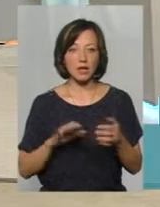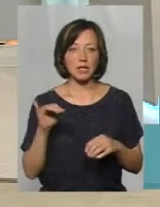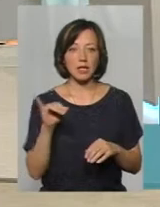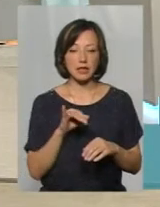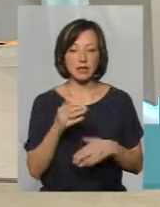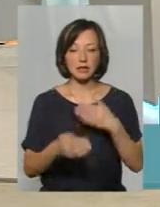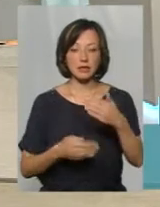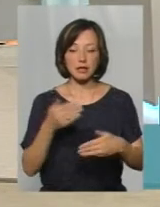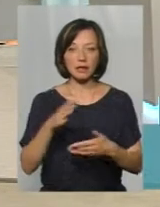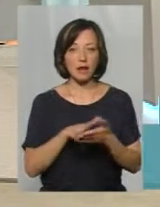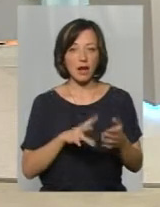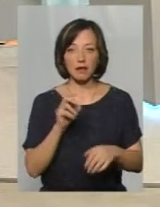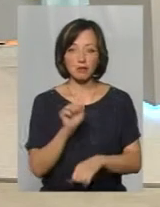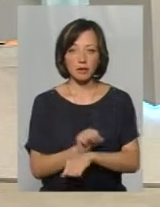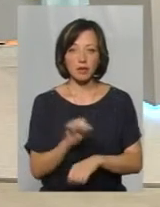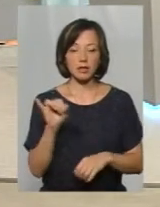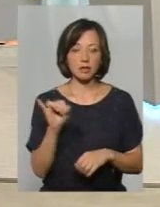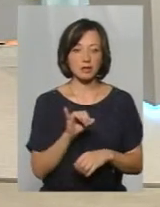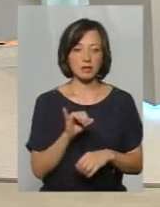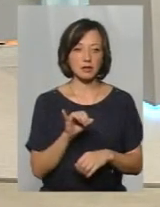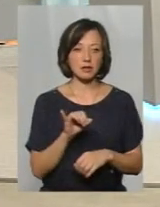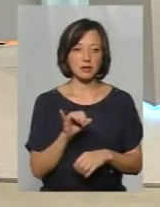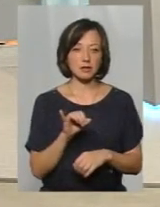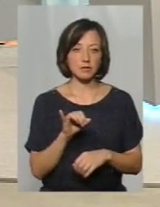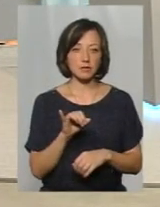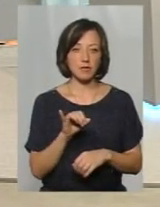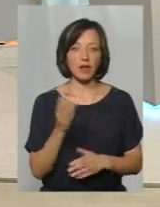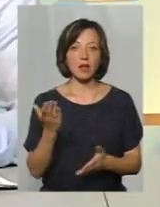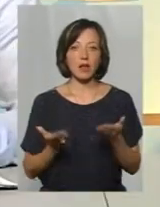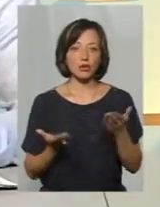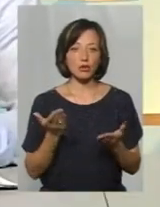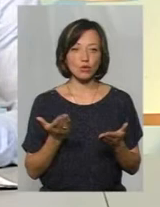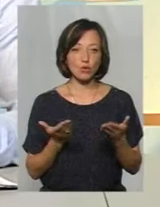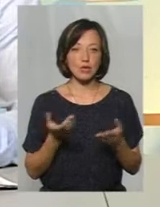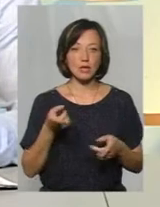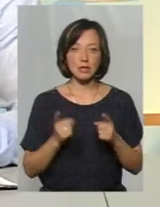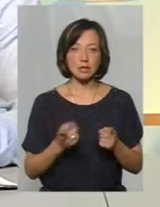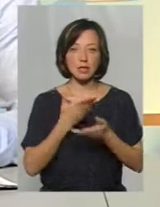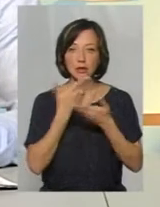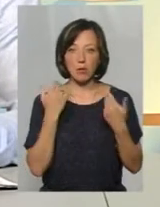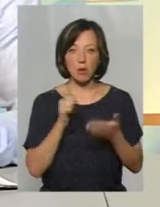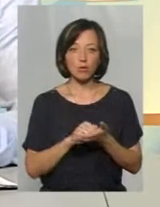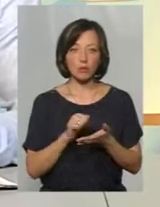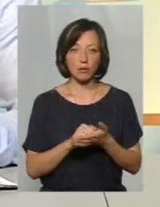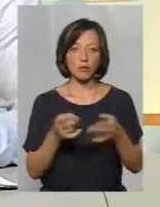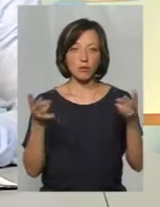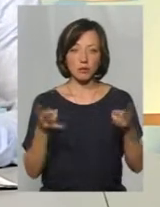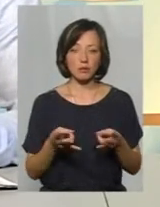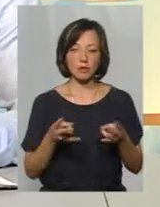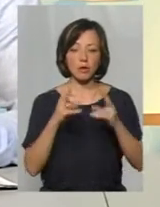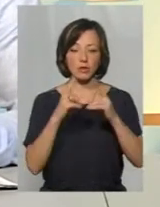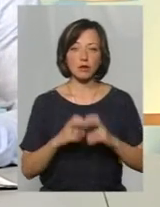йти далі, не зупинятись. І якщо дійсно нема документів, то потрібно